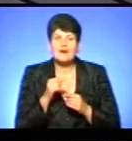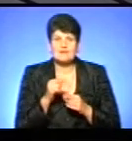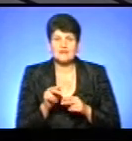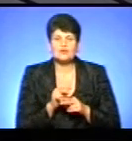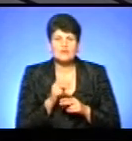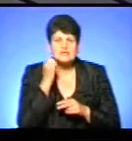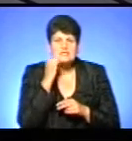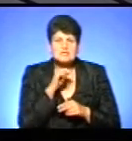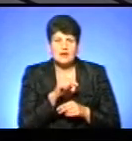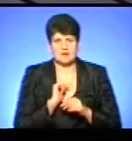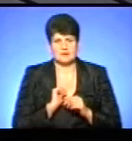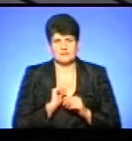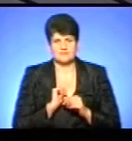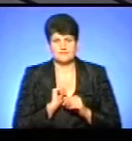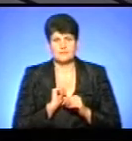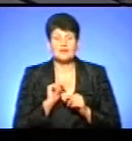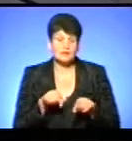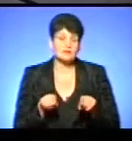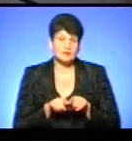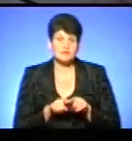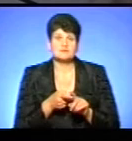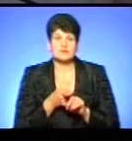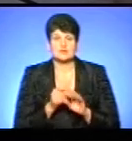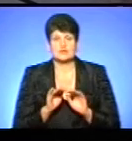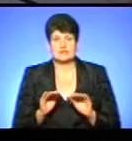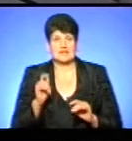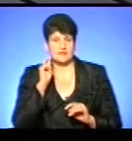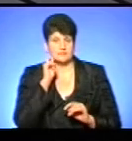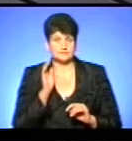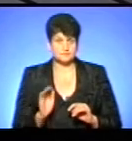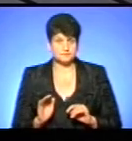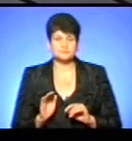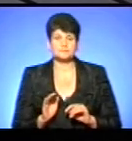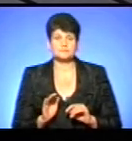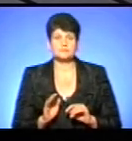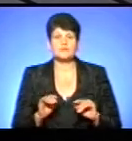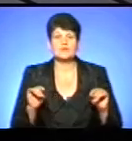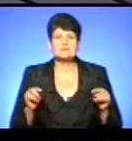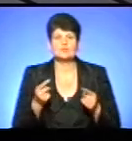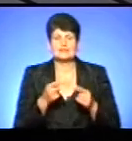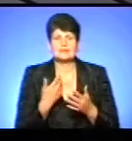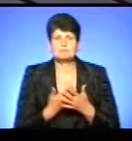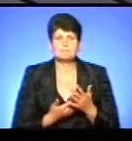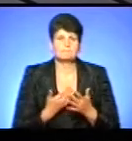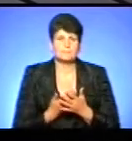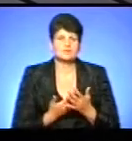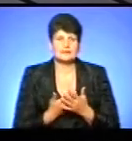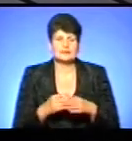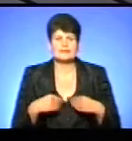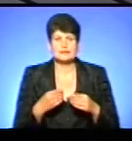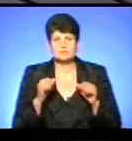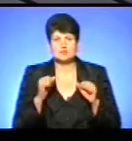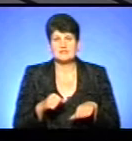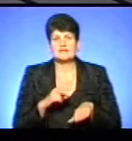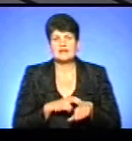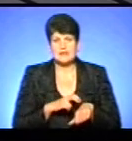лікувати саме таких людей. І те саме стосується дітей дитячого віку. Тобто створена така модель, яка дасть можливість